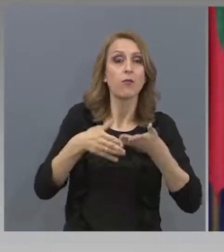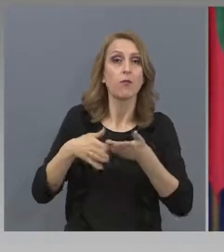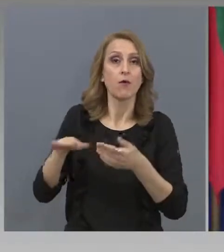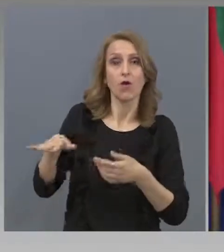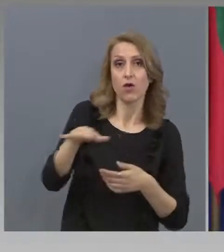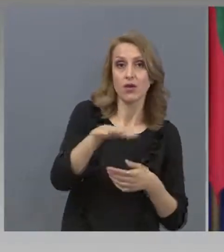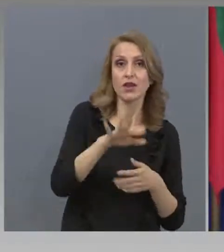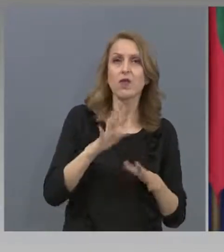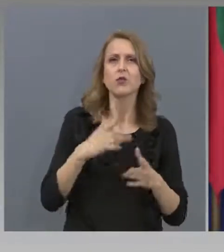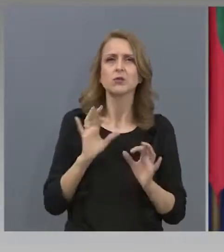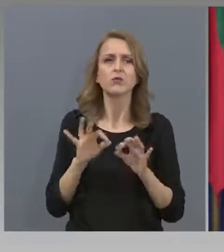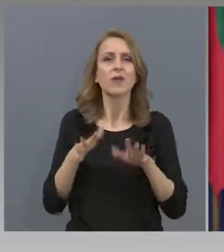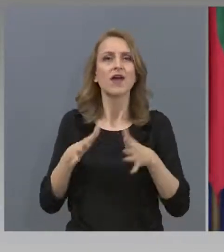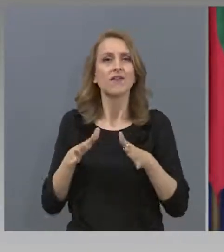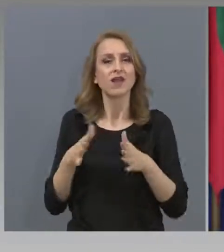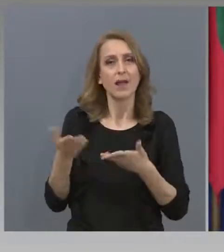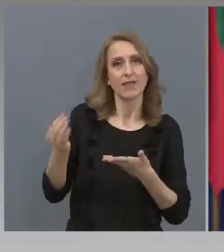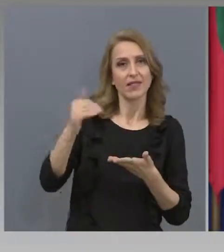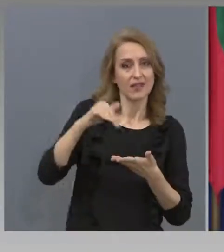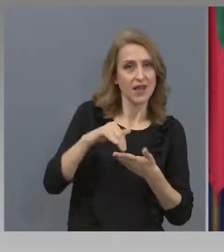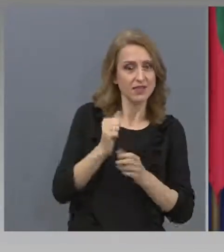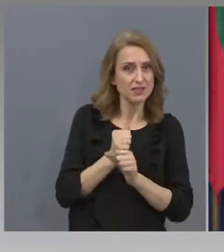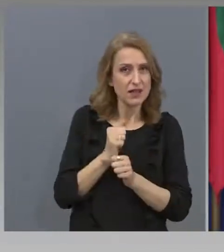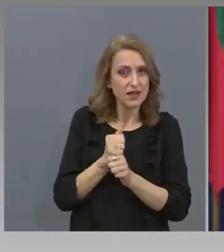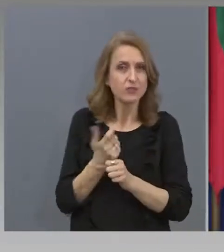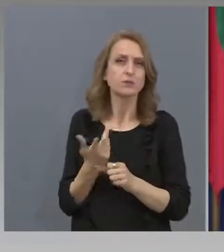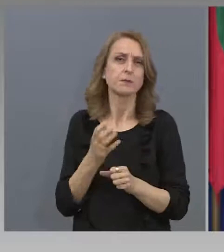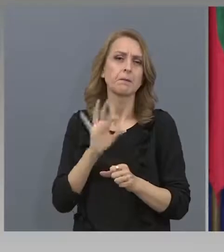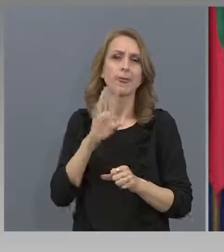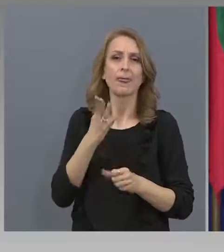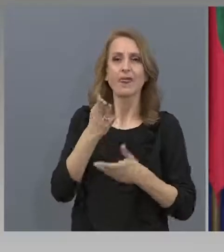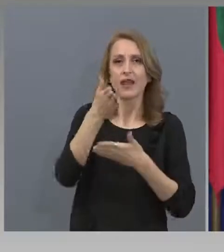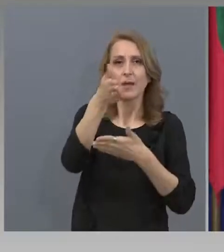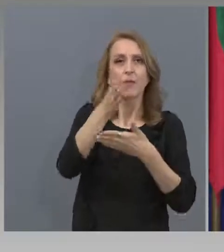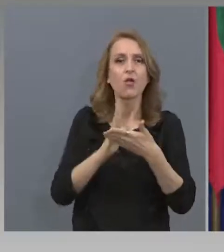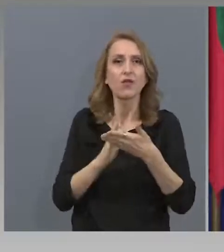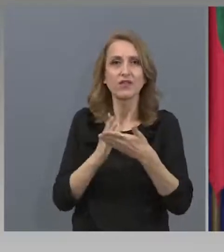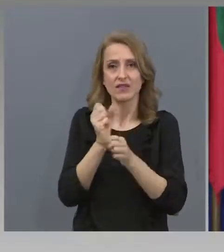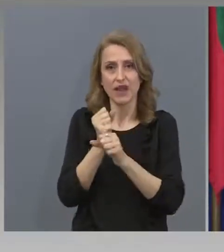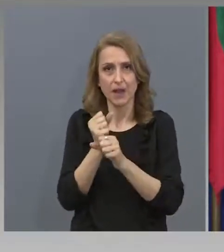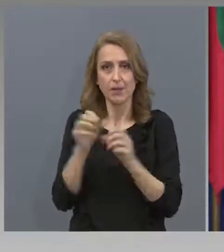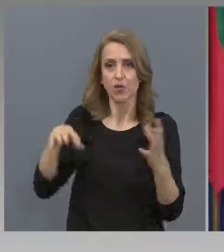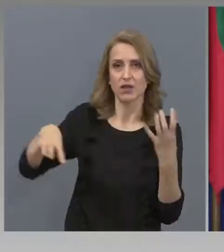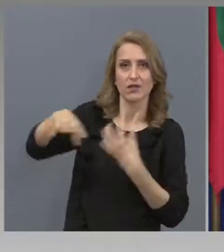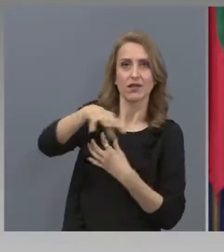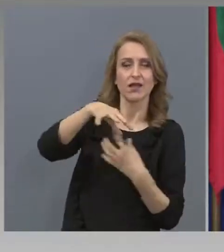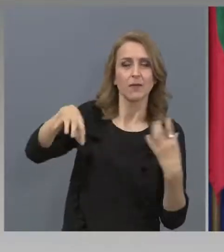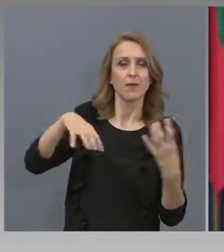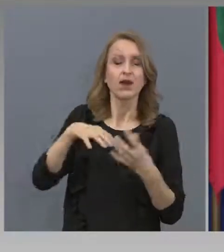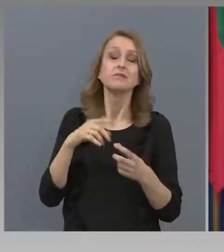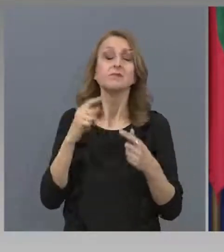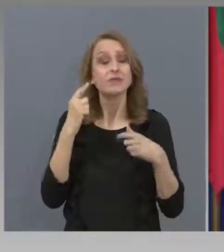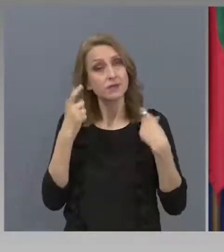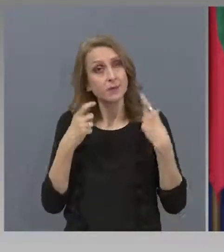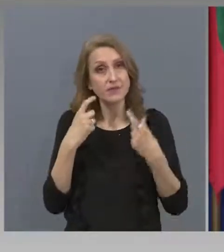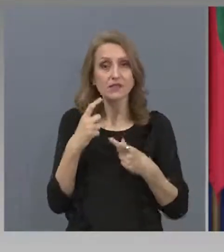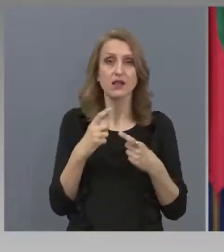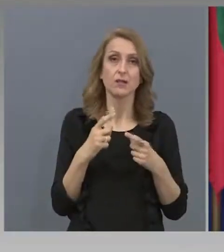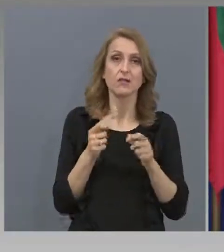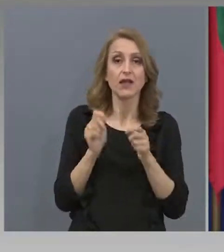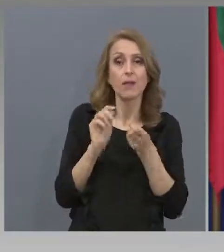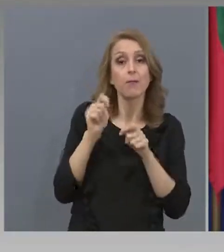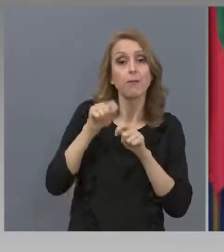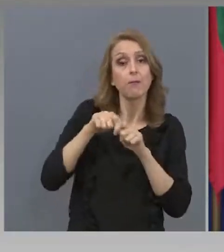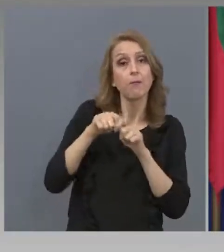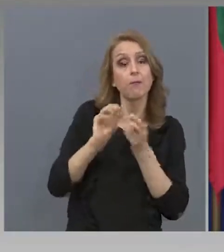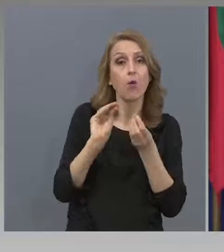имаме време на заетост, когато имаме ангажиране на част от персонала, това е спросто казано, тя да бъде по-гъвкава. Надявам се съвсем скоро да може